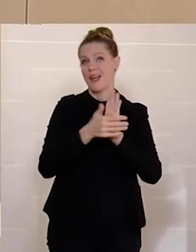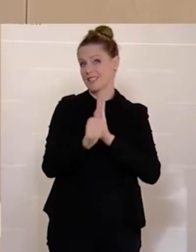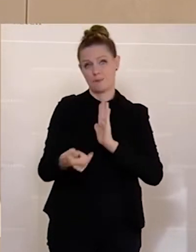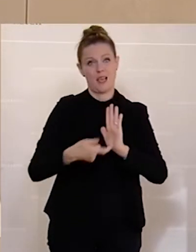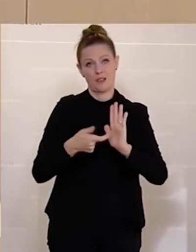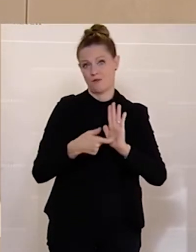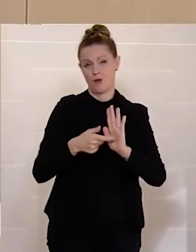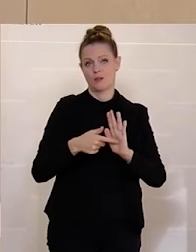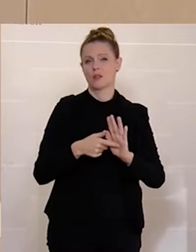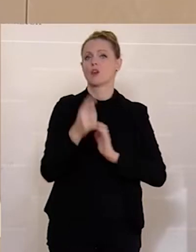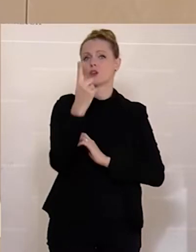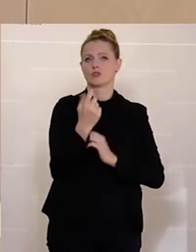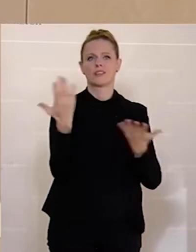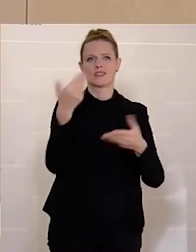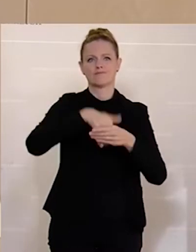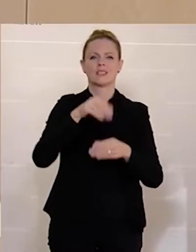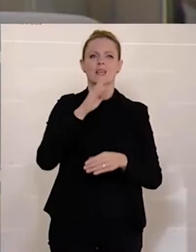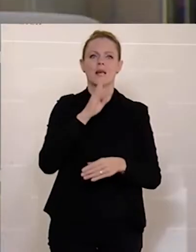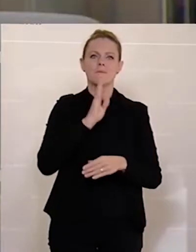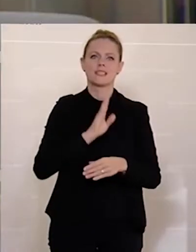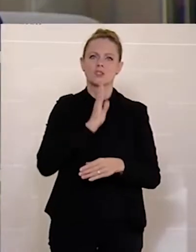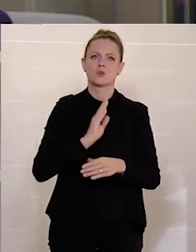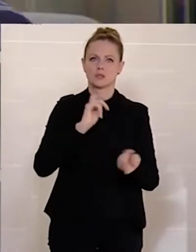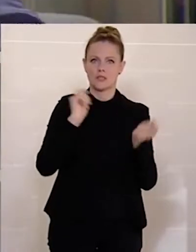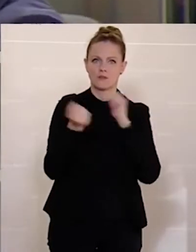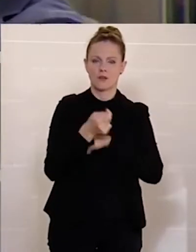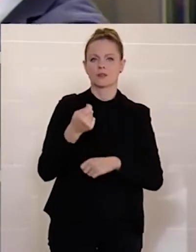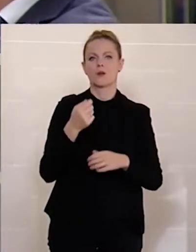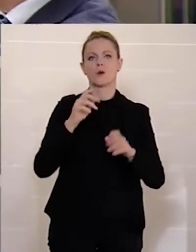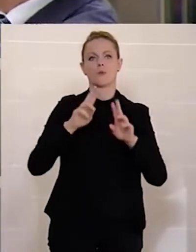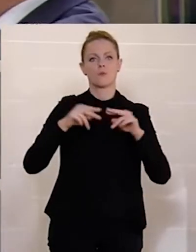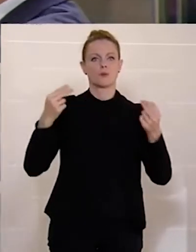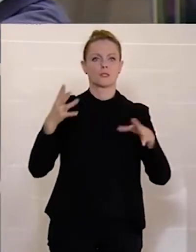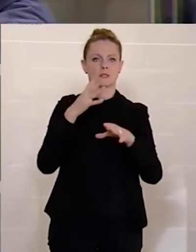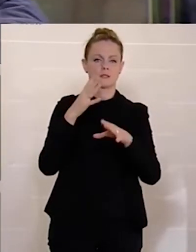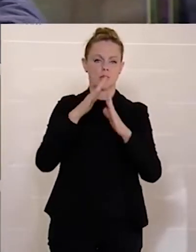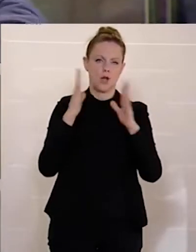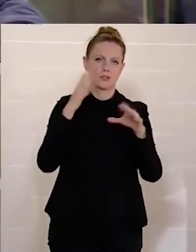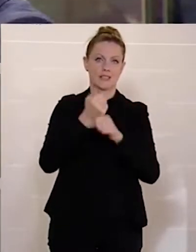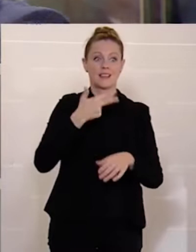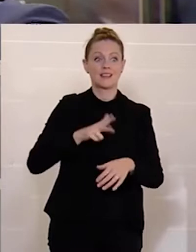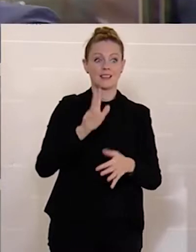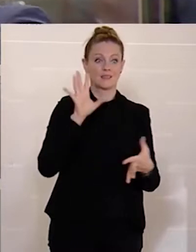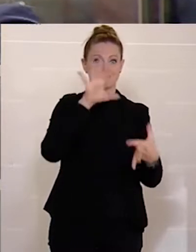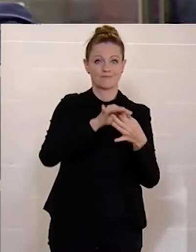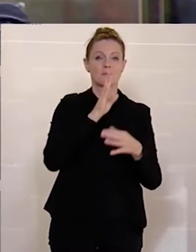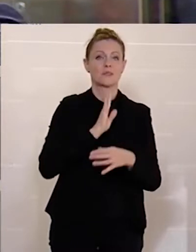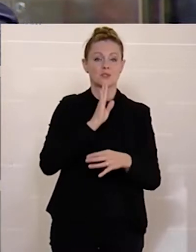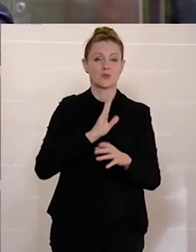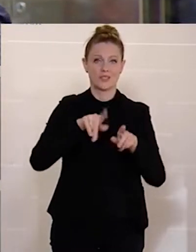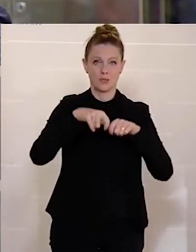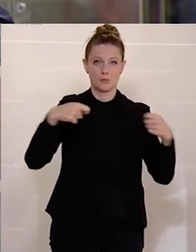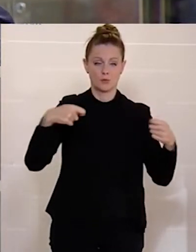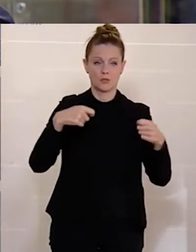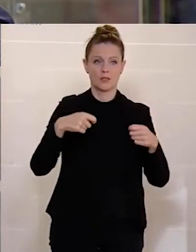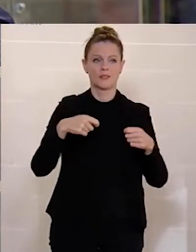starte wie immer mit der Pensionsreform. Ein Drittel des Bundeshaushalts sind dann Zuschüsse zu den Pensionen gebunden. Und da muss endlich der